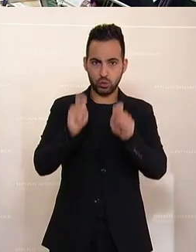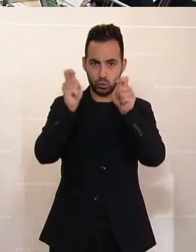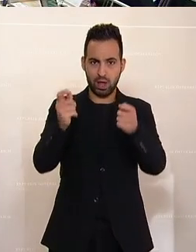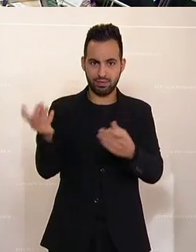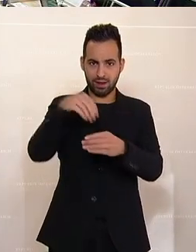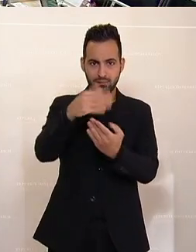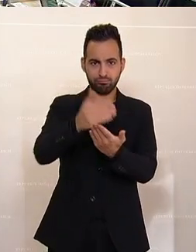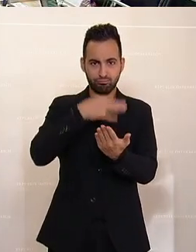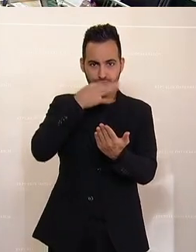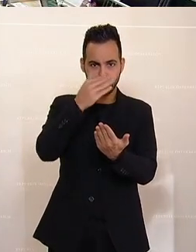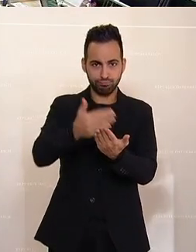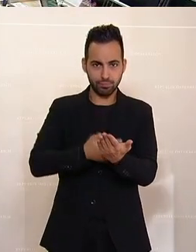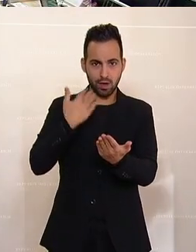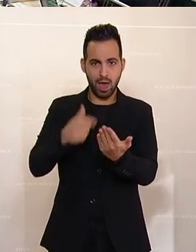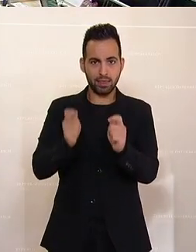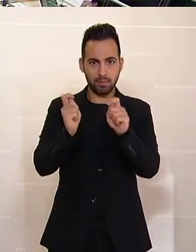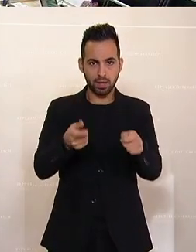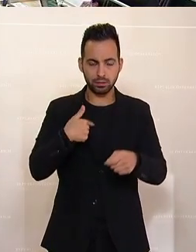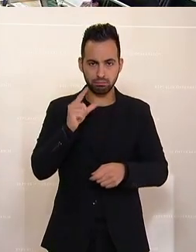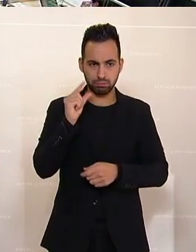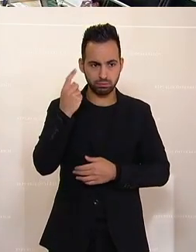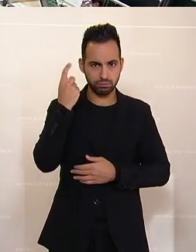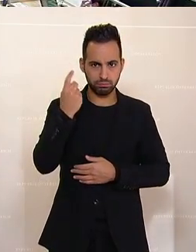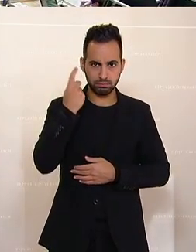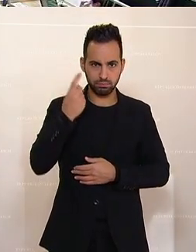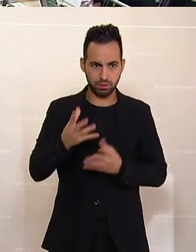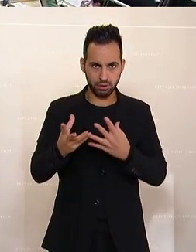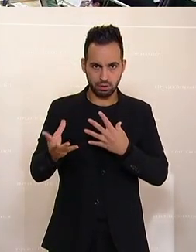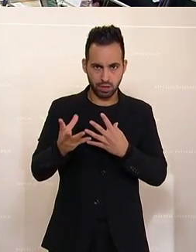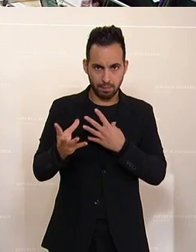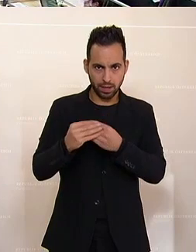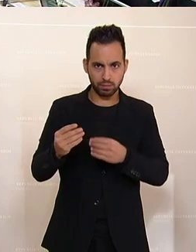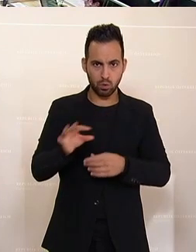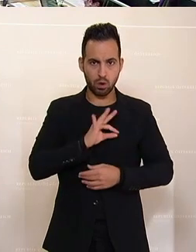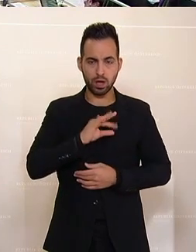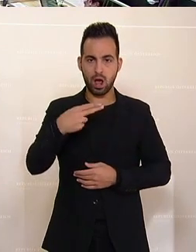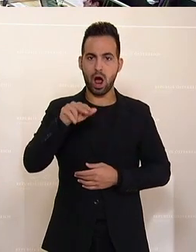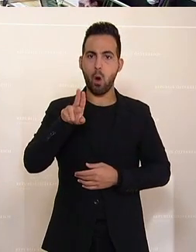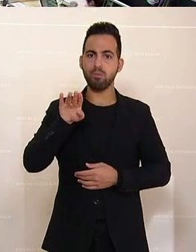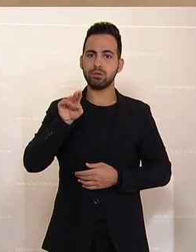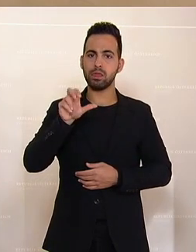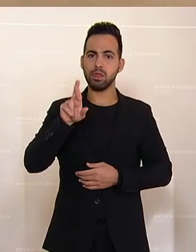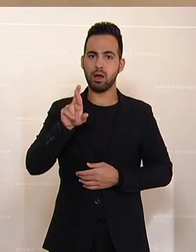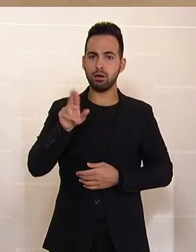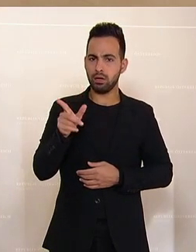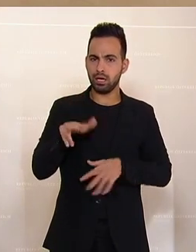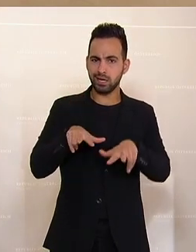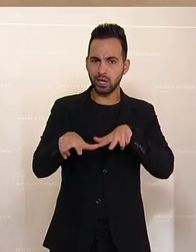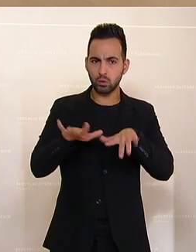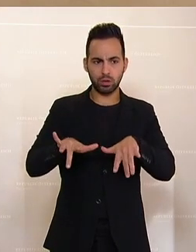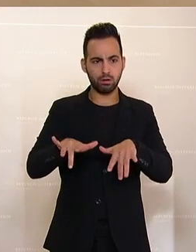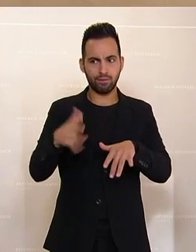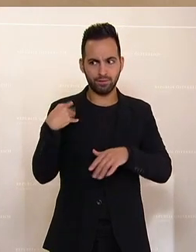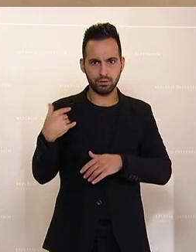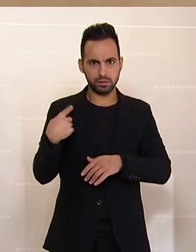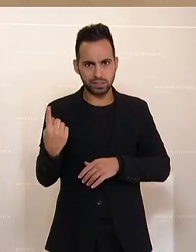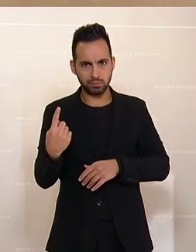Erwin Angerer, FPÖ, ist am Wort. Mich etwas wundert, gemeinsam mit dem Kollegen Peter Haumner, die Regierung fordert sich